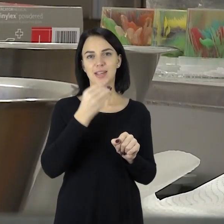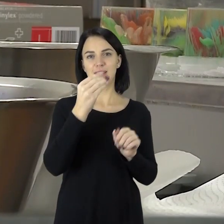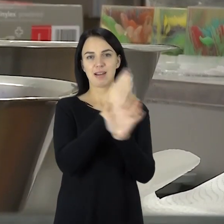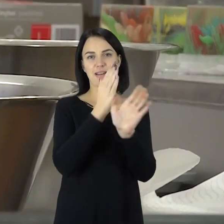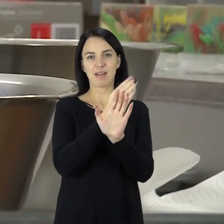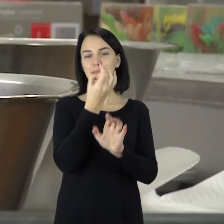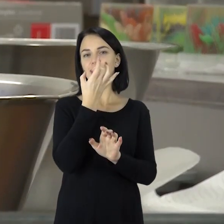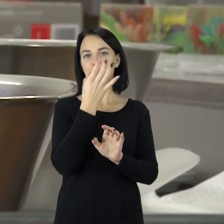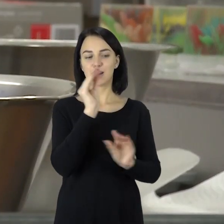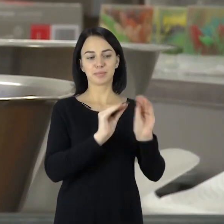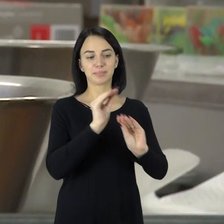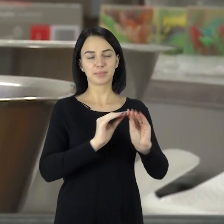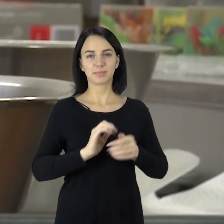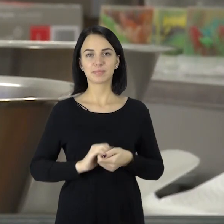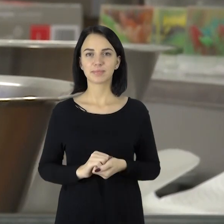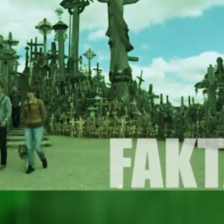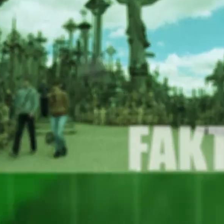gamtos puošmenos gėlės.